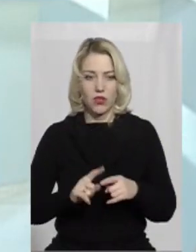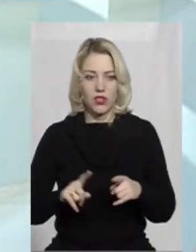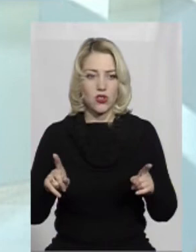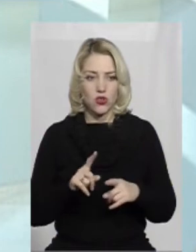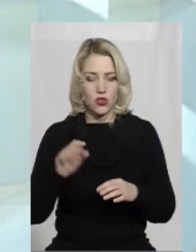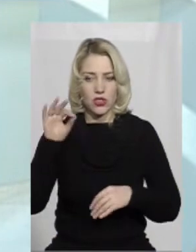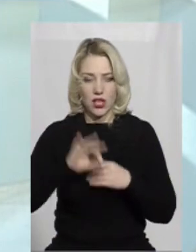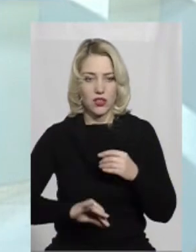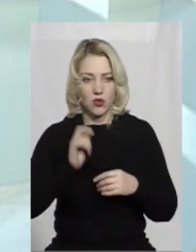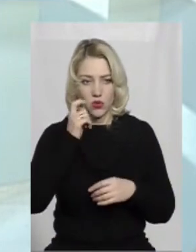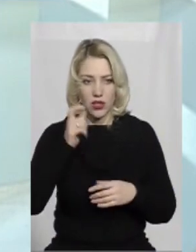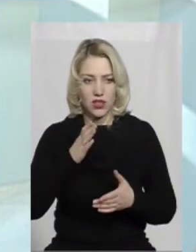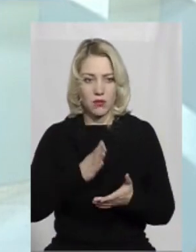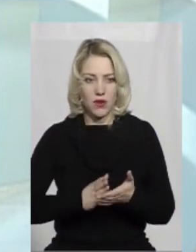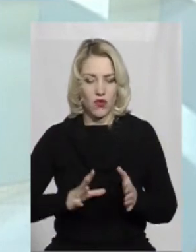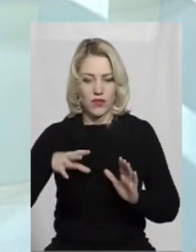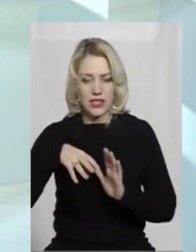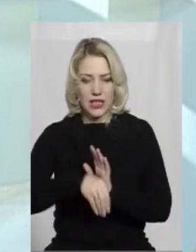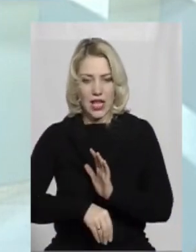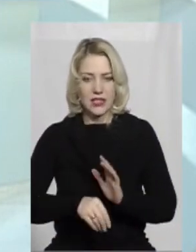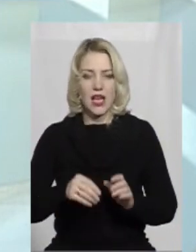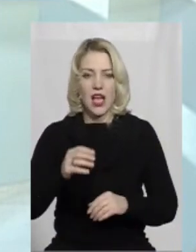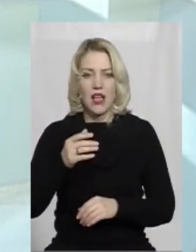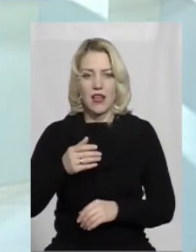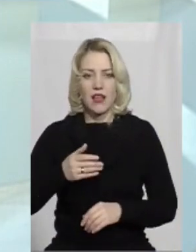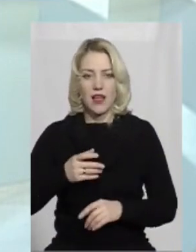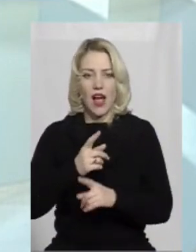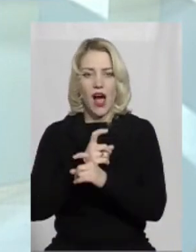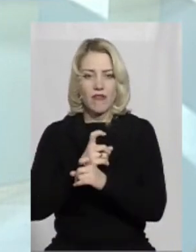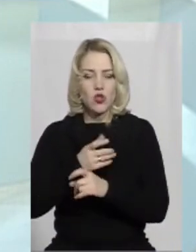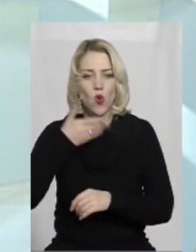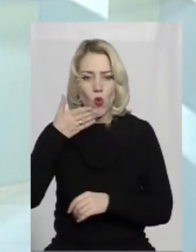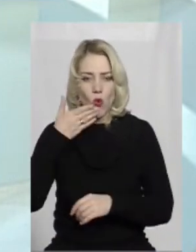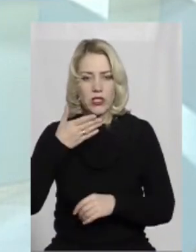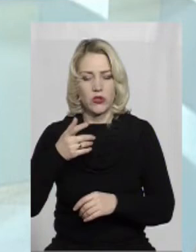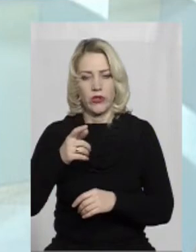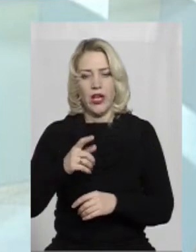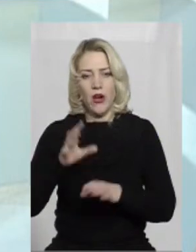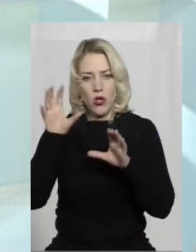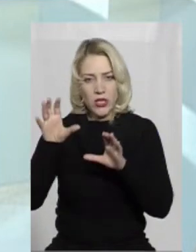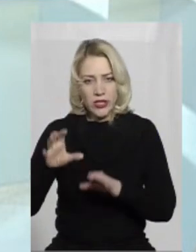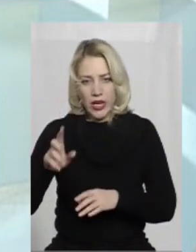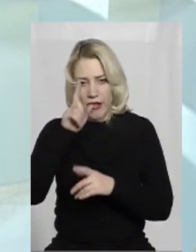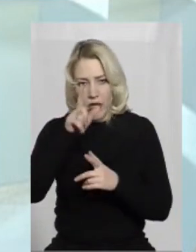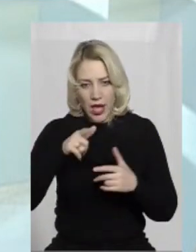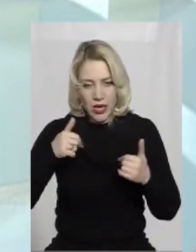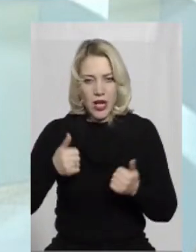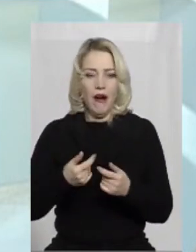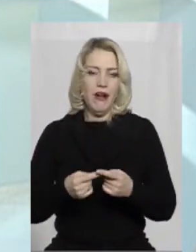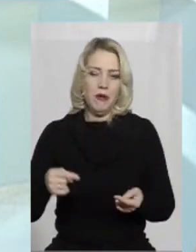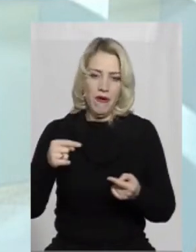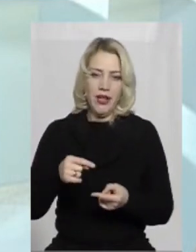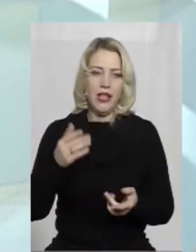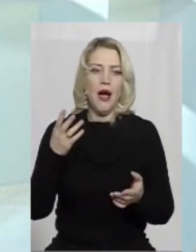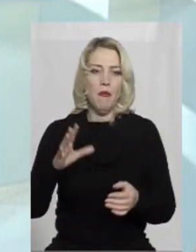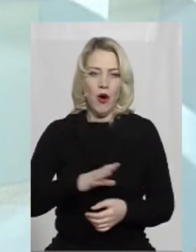що західна Україна, перебуваючи у складі Австро-Угорської імперії, Конституційної держави, відповідним чином